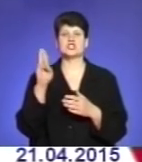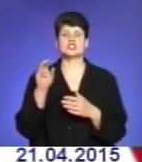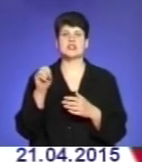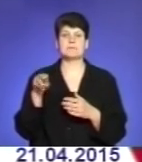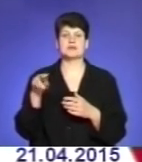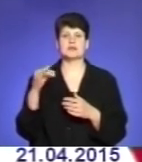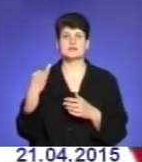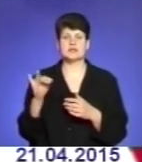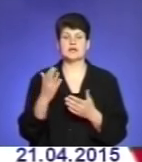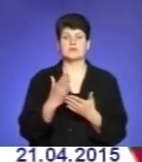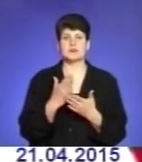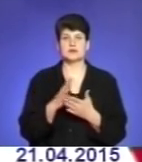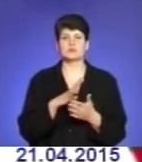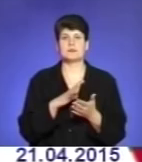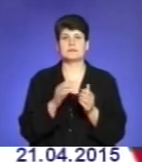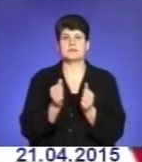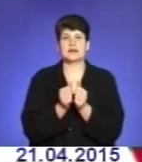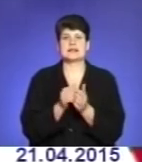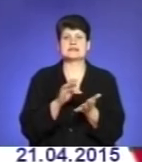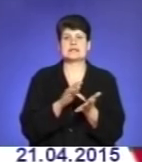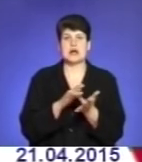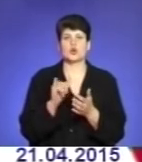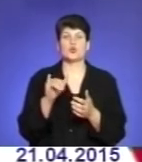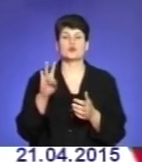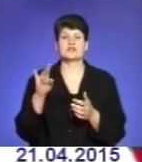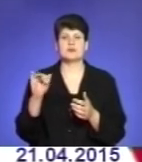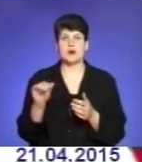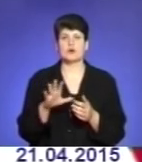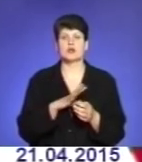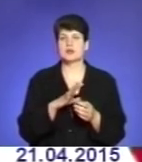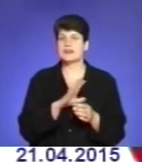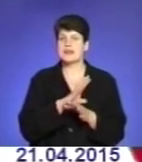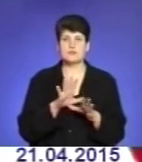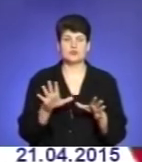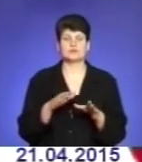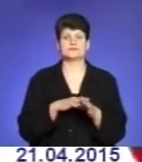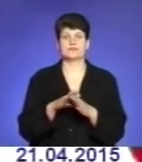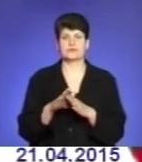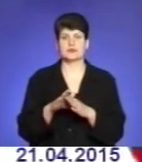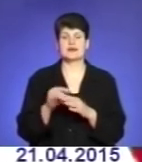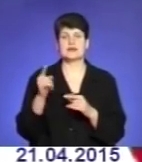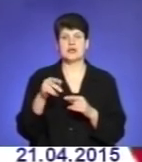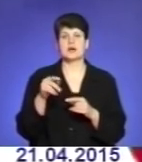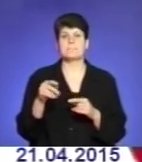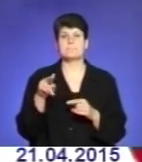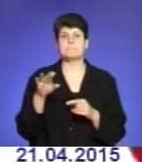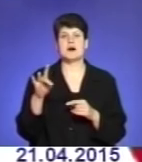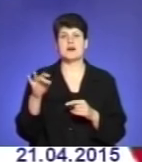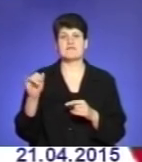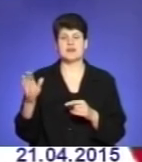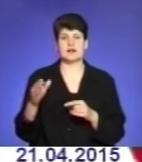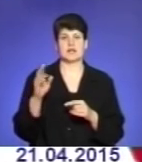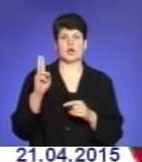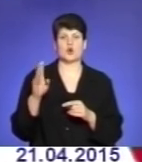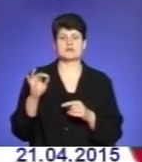яка мала міститися біля центрального нірмагу і не було реалізовано, є проєкт. Є той же парафіяльний костел, є Єзуїцький костел,